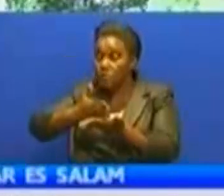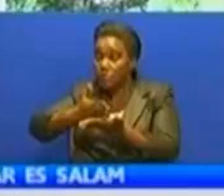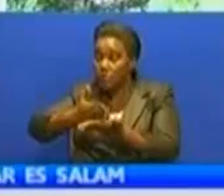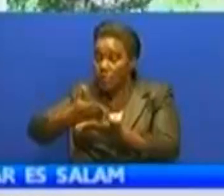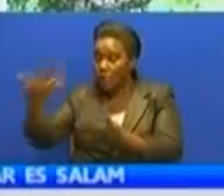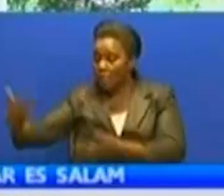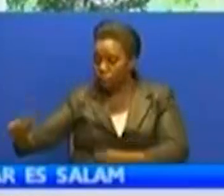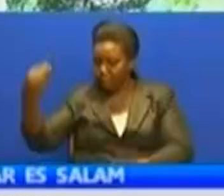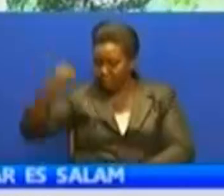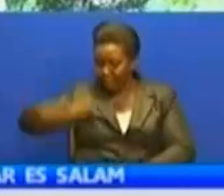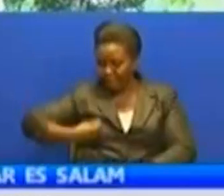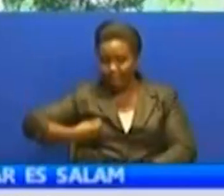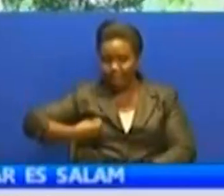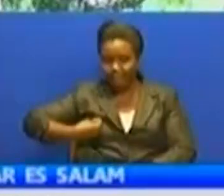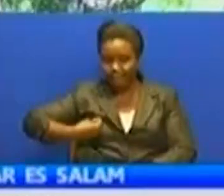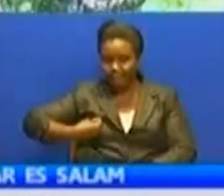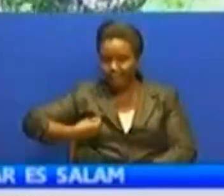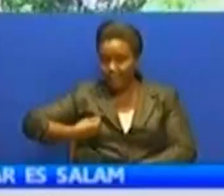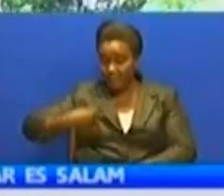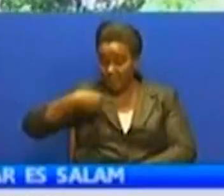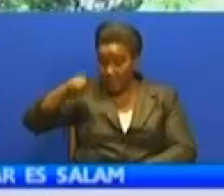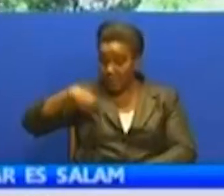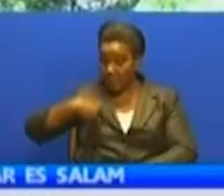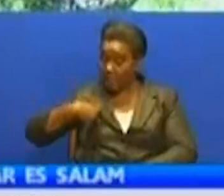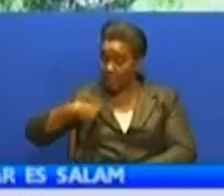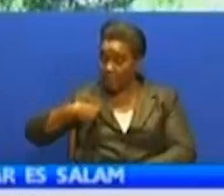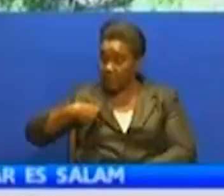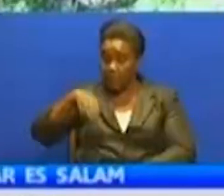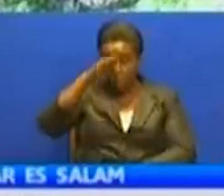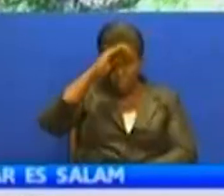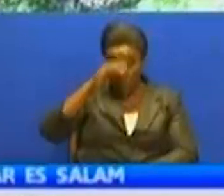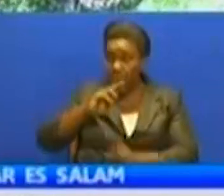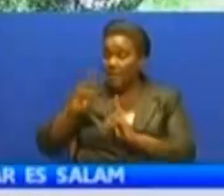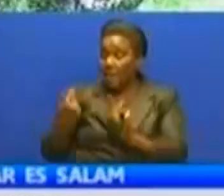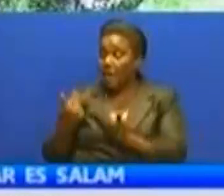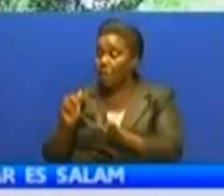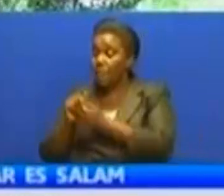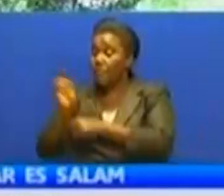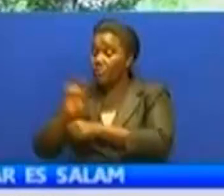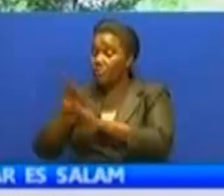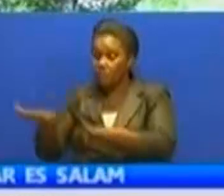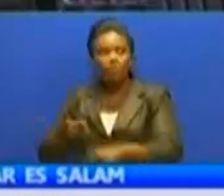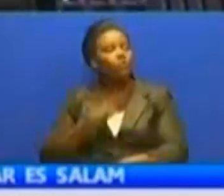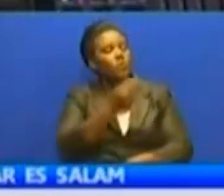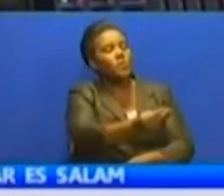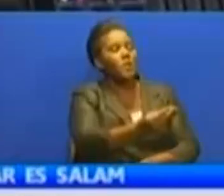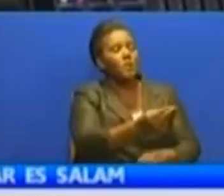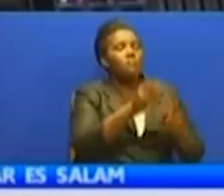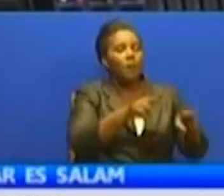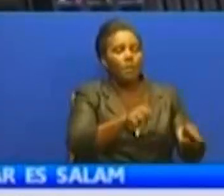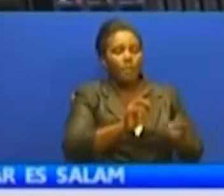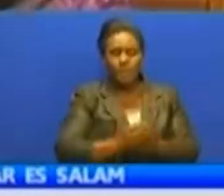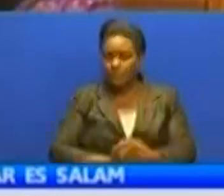watuhuma ambazo amezitowa dhidi ya vyombo vya ulinzi na usalama. Basi